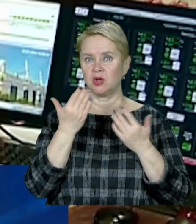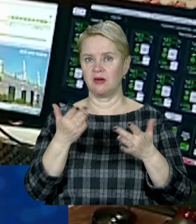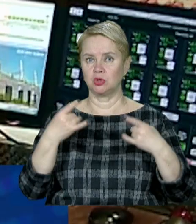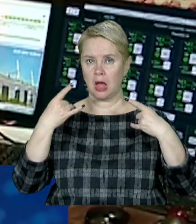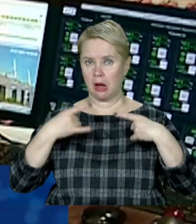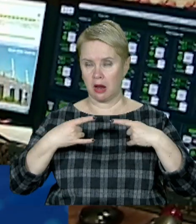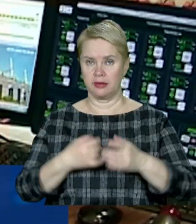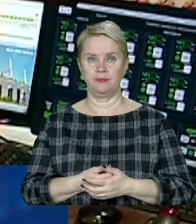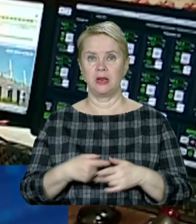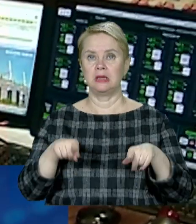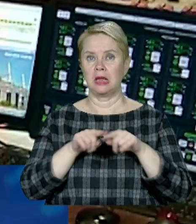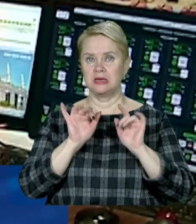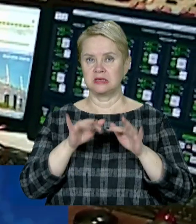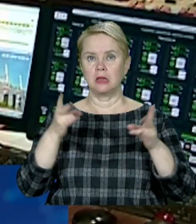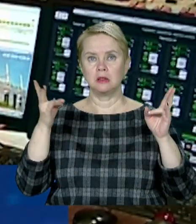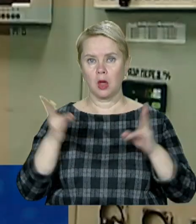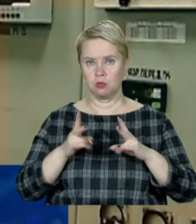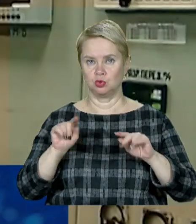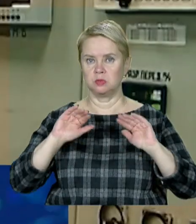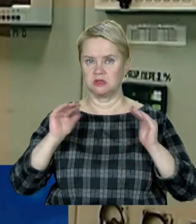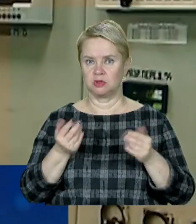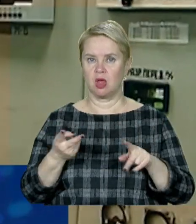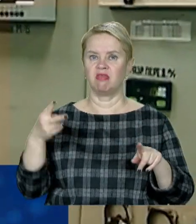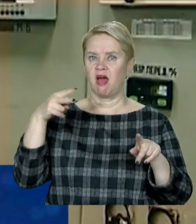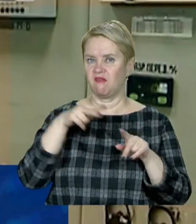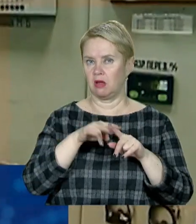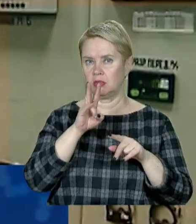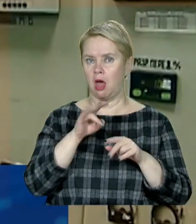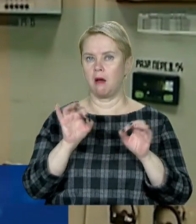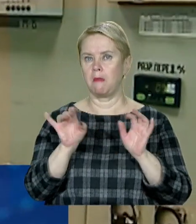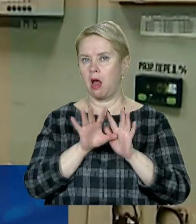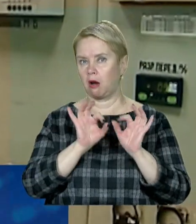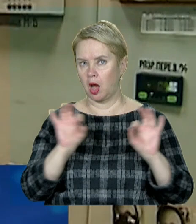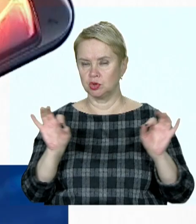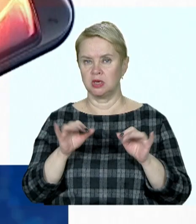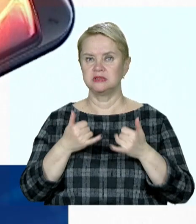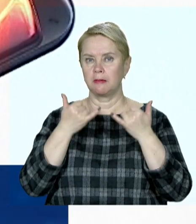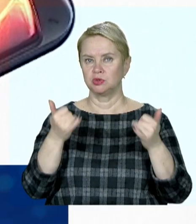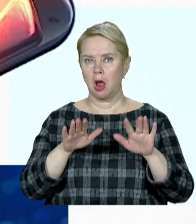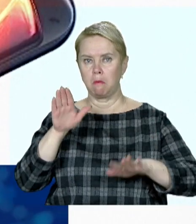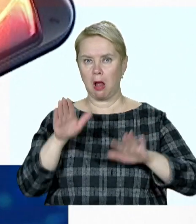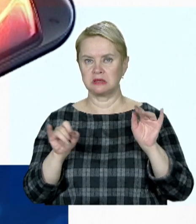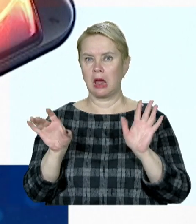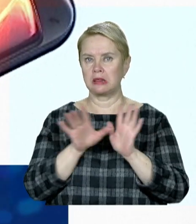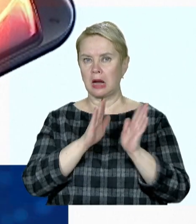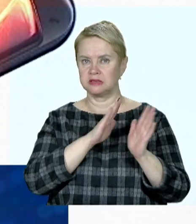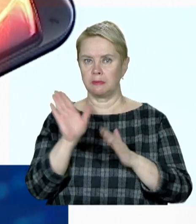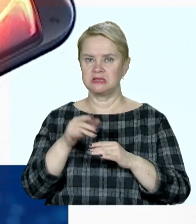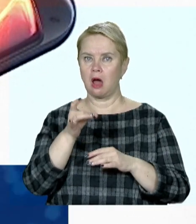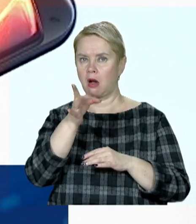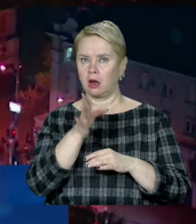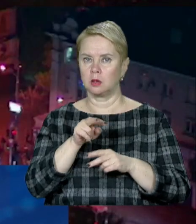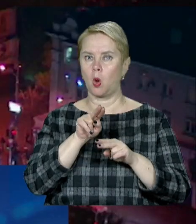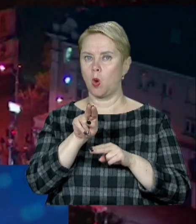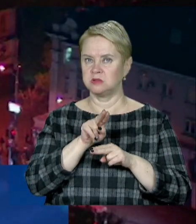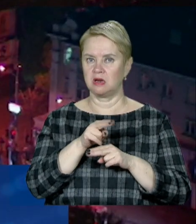на вашому екрані. Такі заходи необхідні, щоб зменшити навантаження на мережі та забезпечити баланс енергосистеми після ракетних